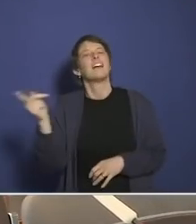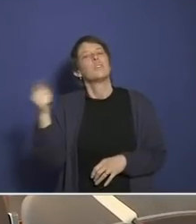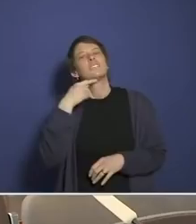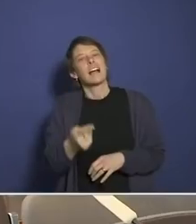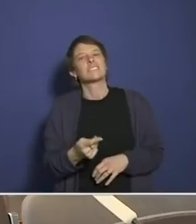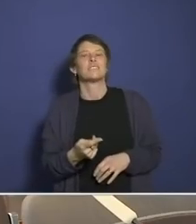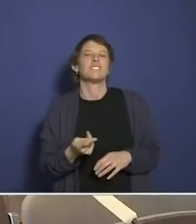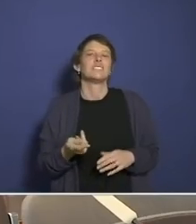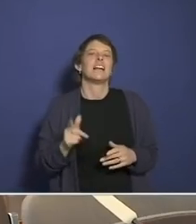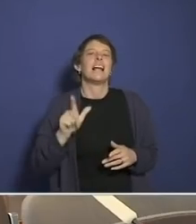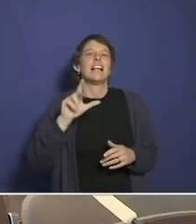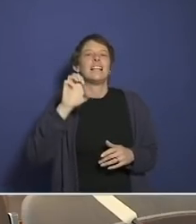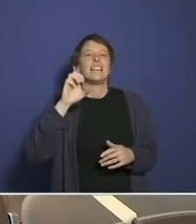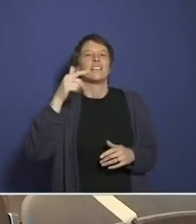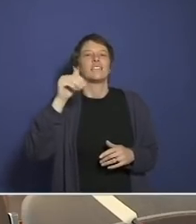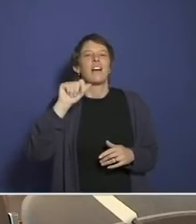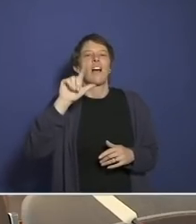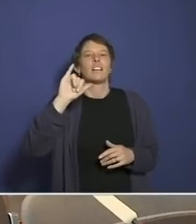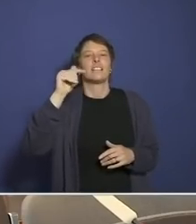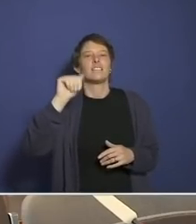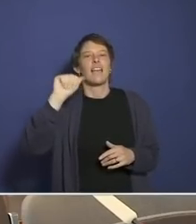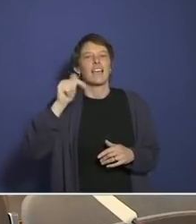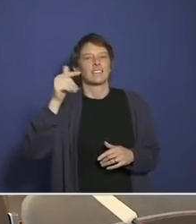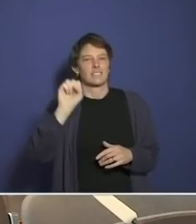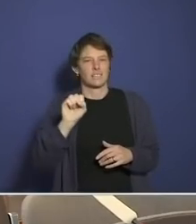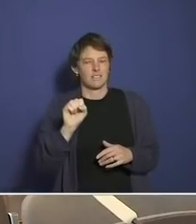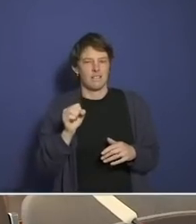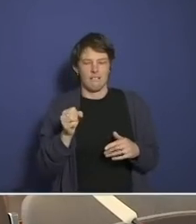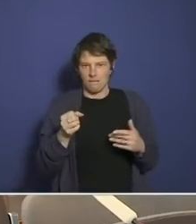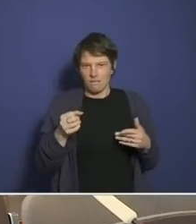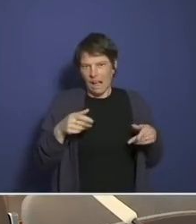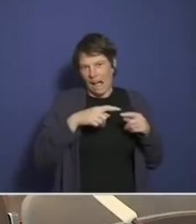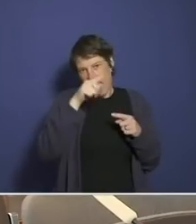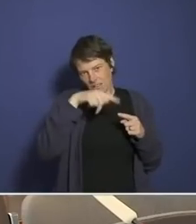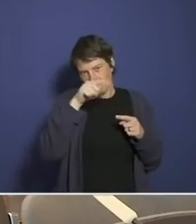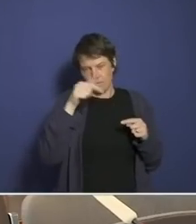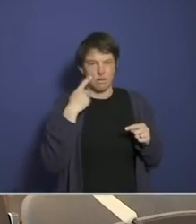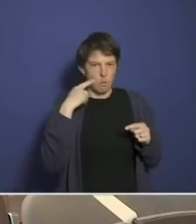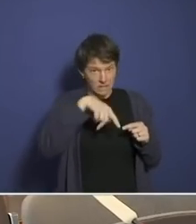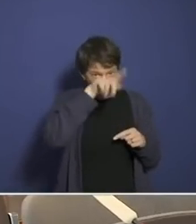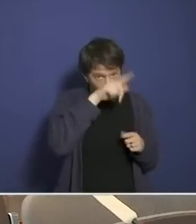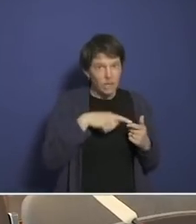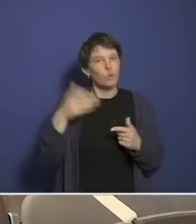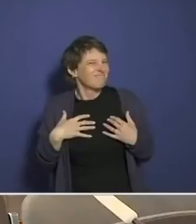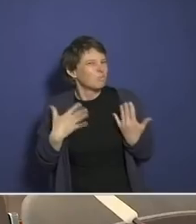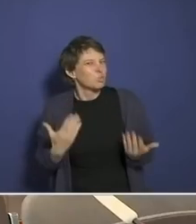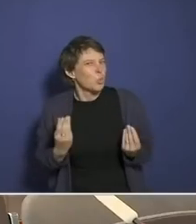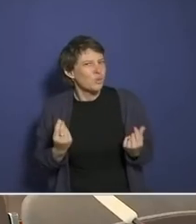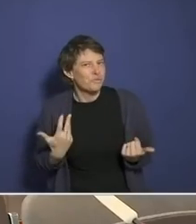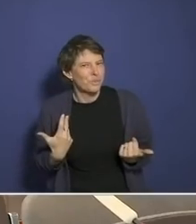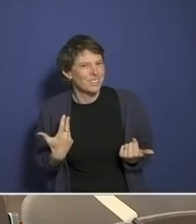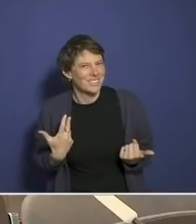Es wird auch nicht in Proportion gesetzt. Es ist Manipulation pur und Elfenbeinturm pur.